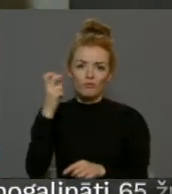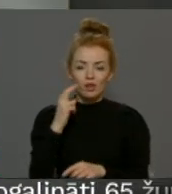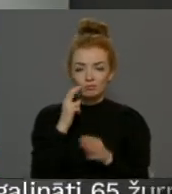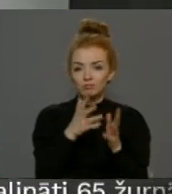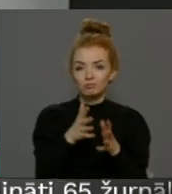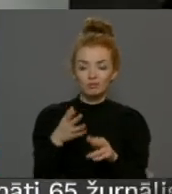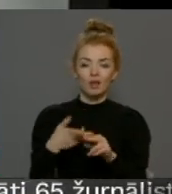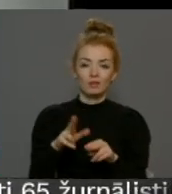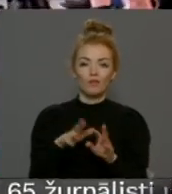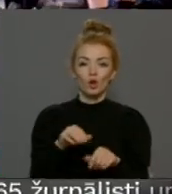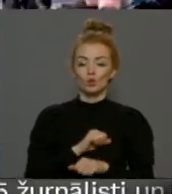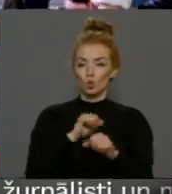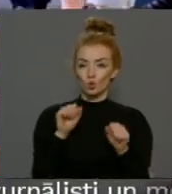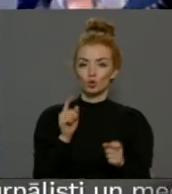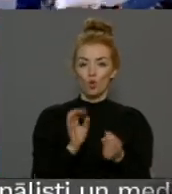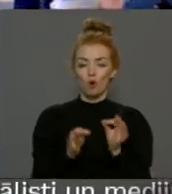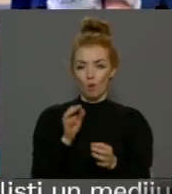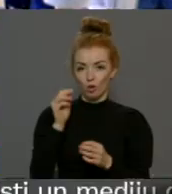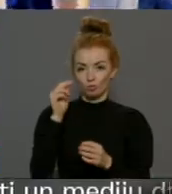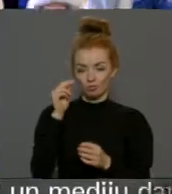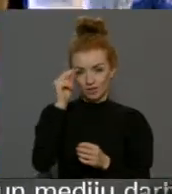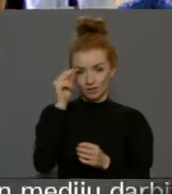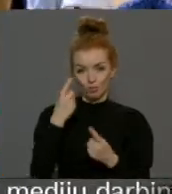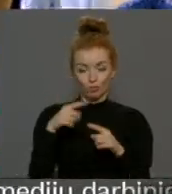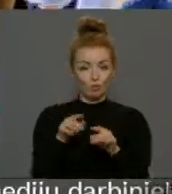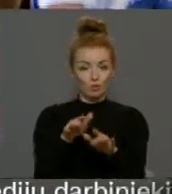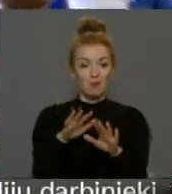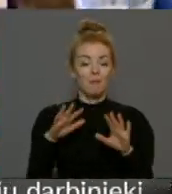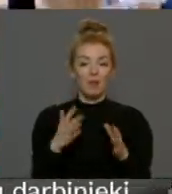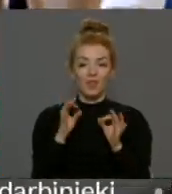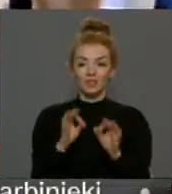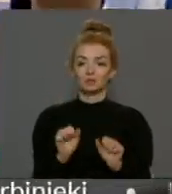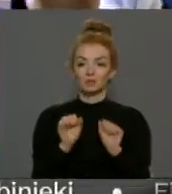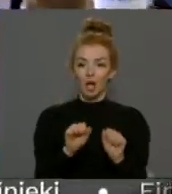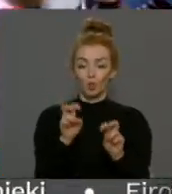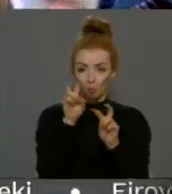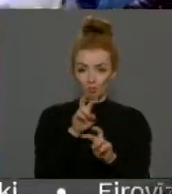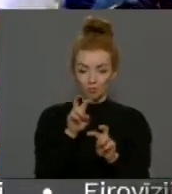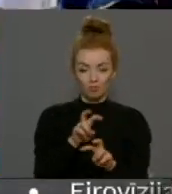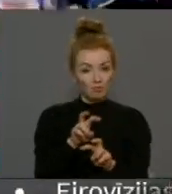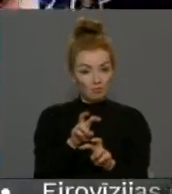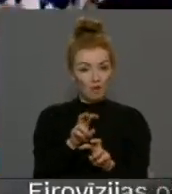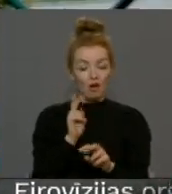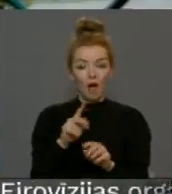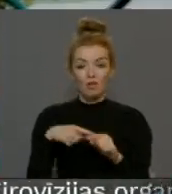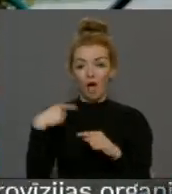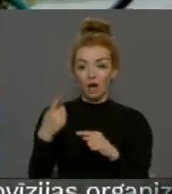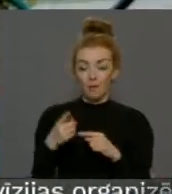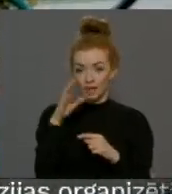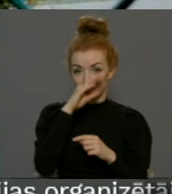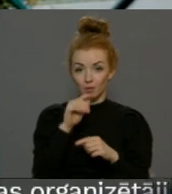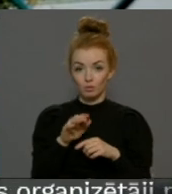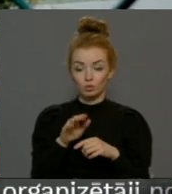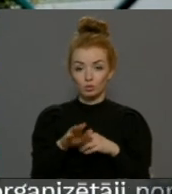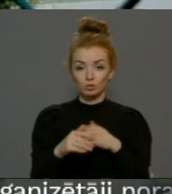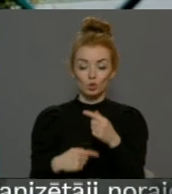cenšoties nodrošināt normālus stundas noris. Tikmēr tiesības argi birojā veiktais pētījums liecina, ka nākamais iespējamais solis,